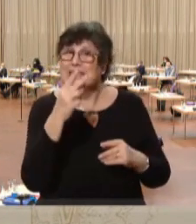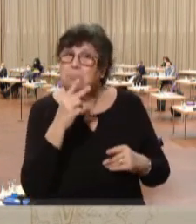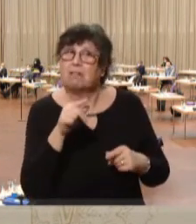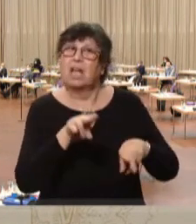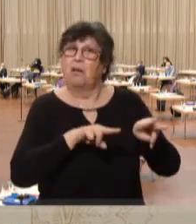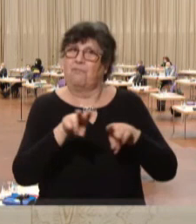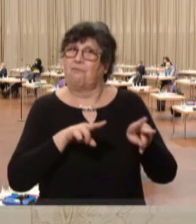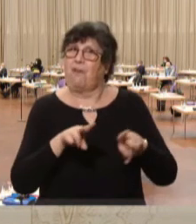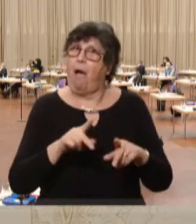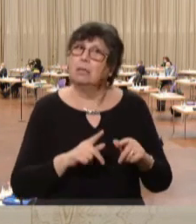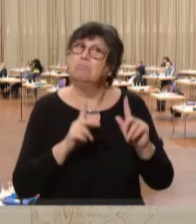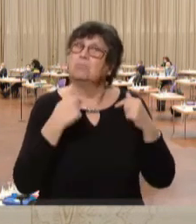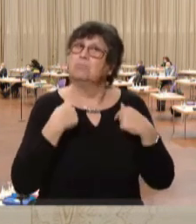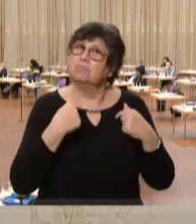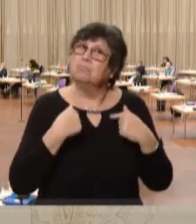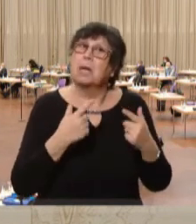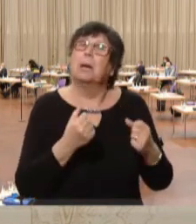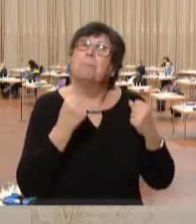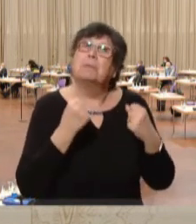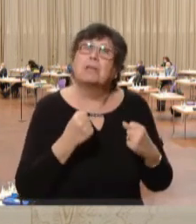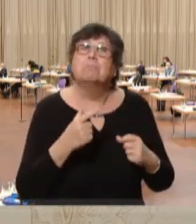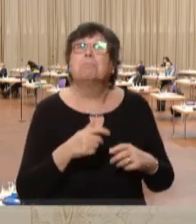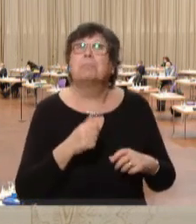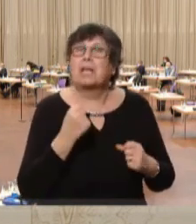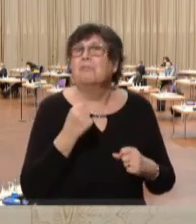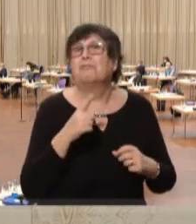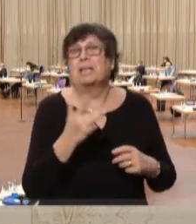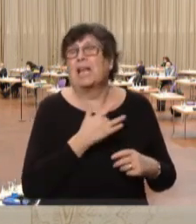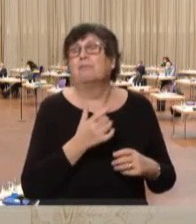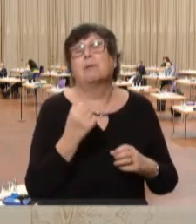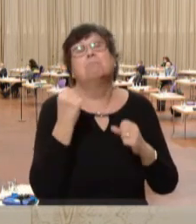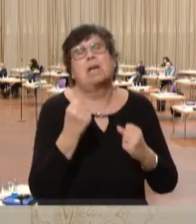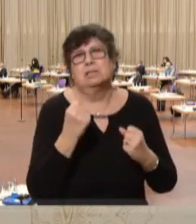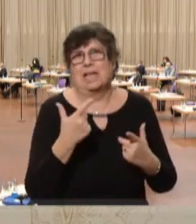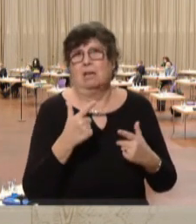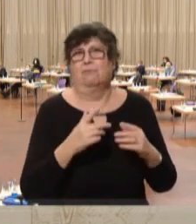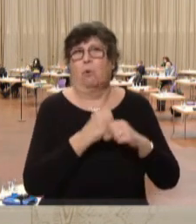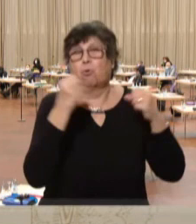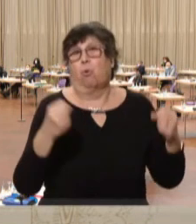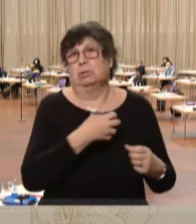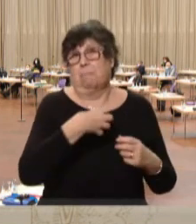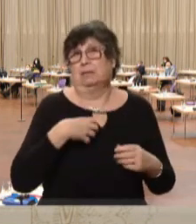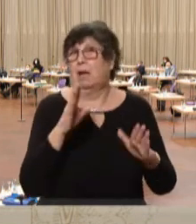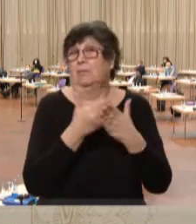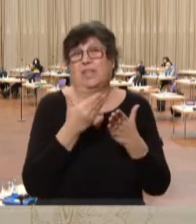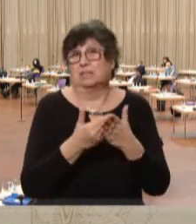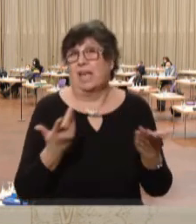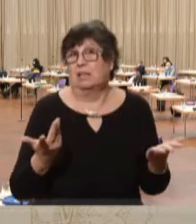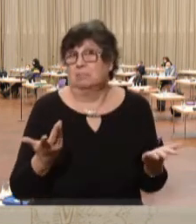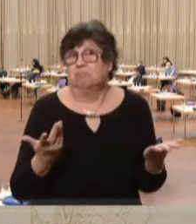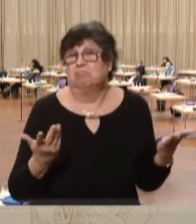das Verfahren nach der HOND bevorzugt massiv die großen Parteien. Und deshalb ist es auch kein Wunder,